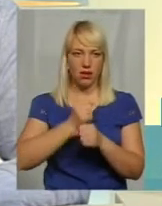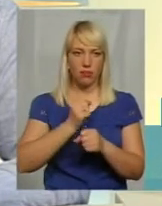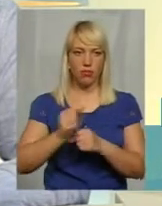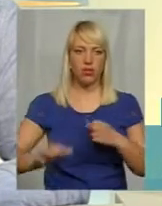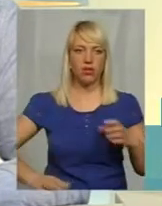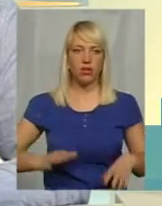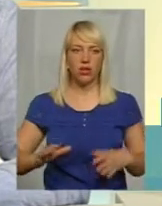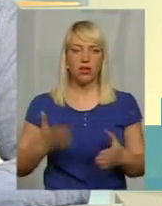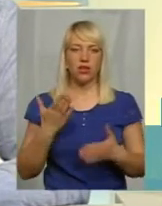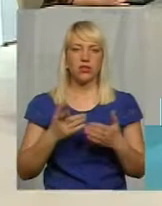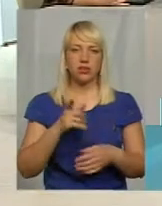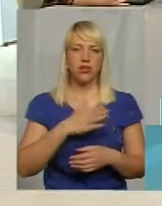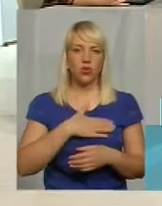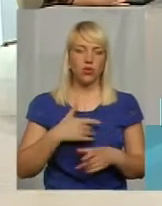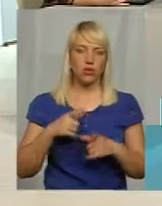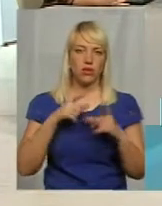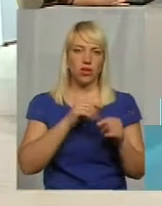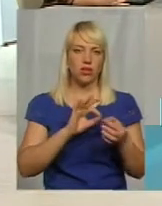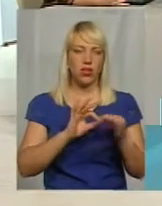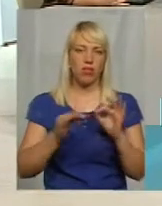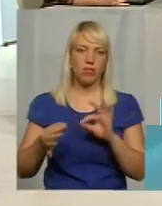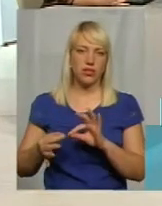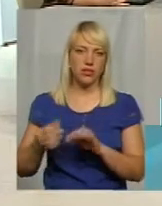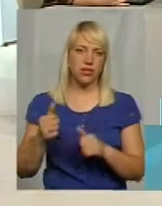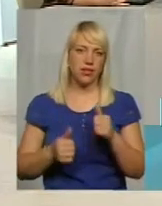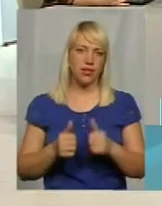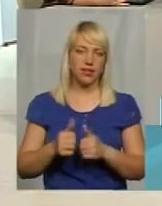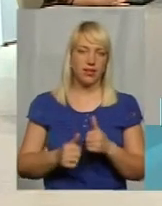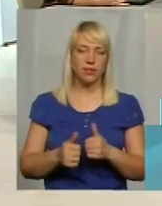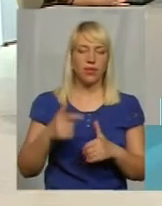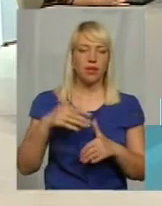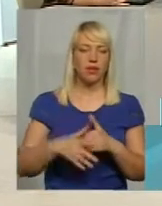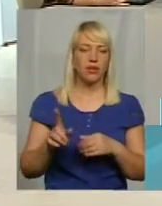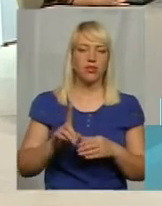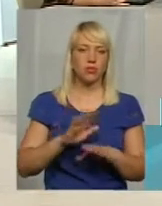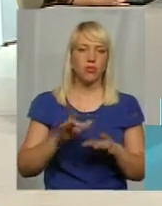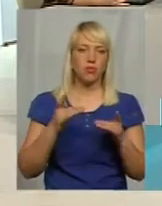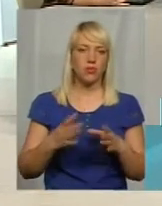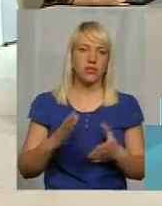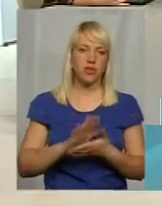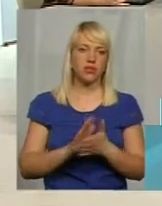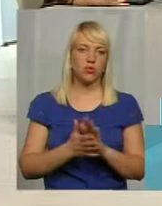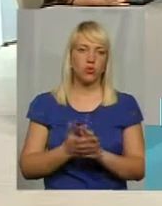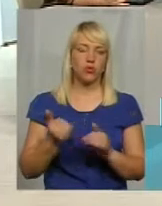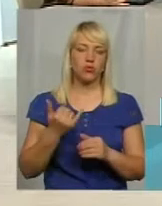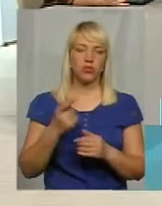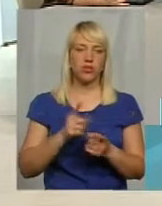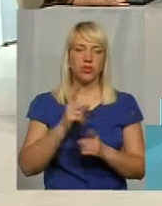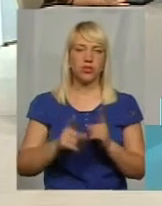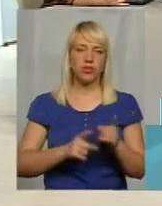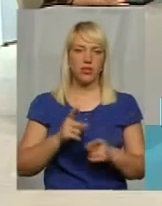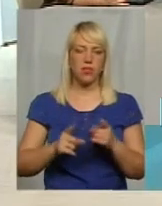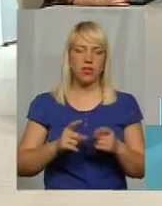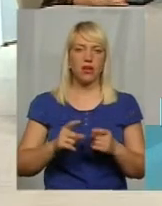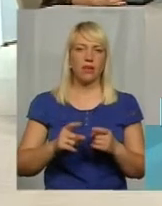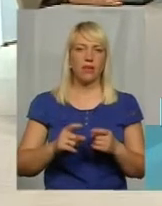якщо ти не ходиш на Олимпийські ігри. МІКС. Понятно, що дуже непрості ситуація. Зараз у нас опять смена поколений, опять ушло